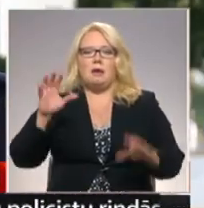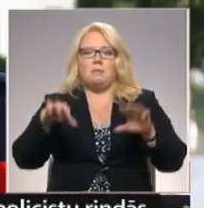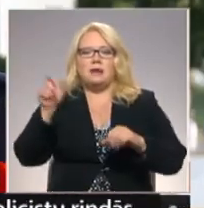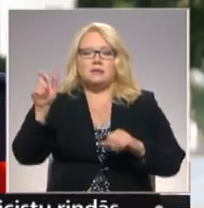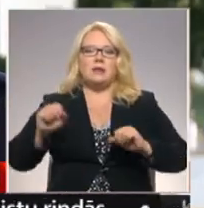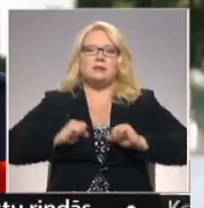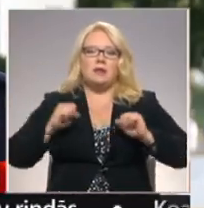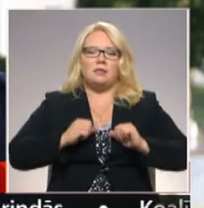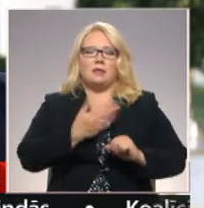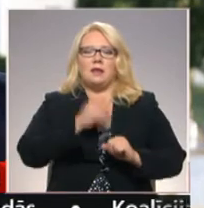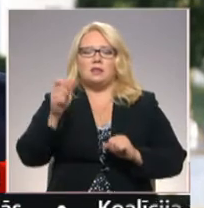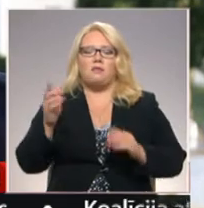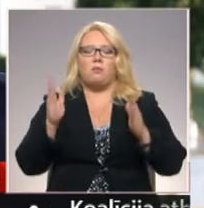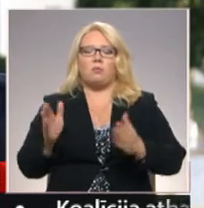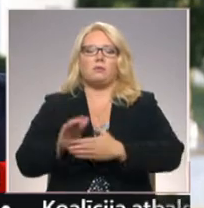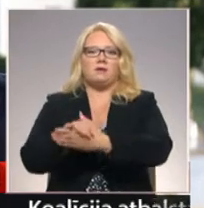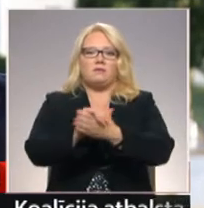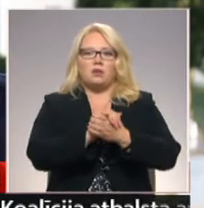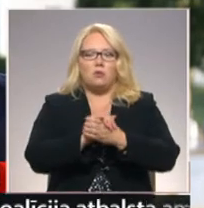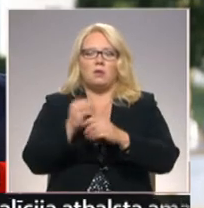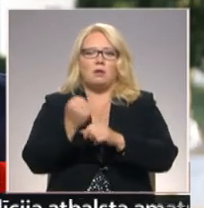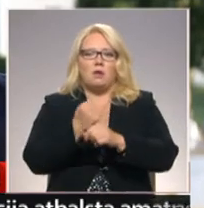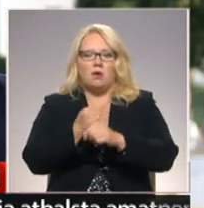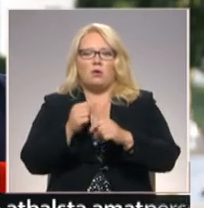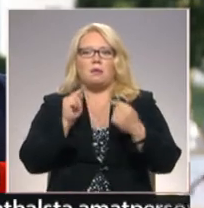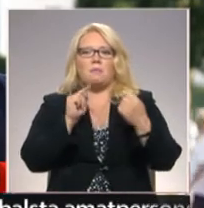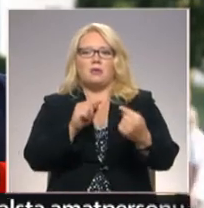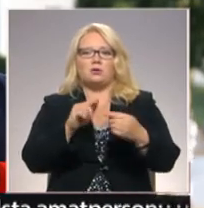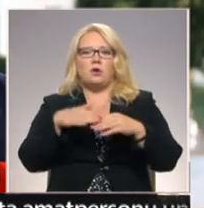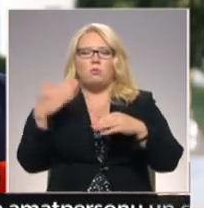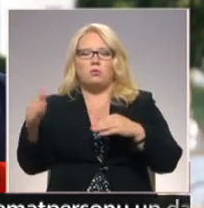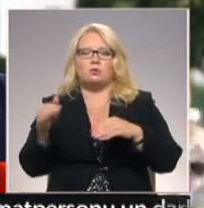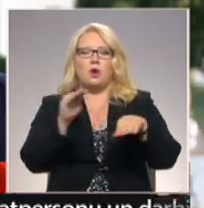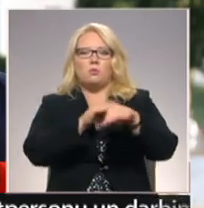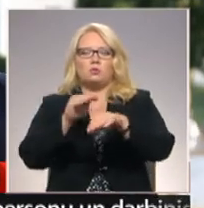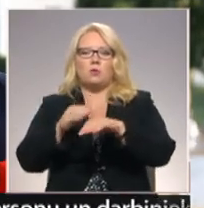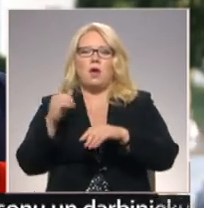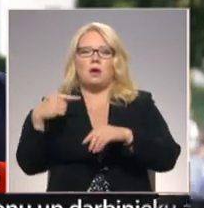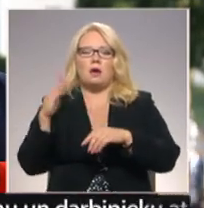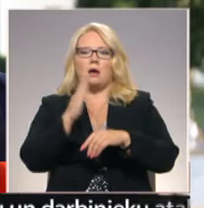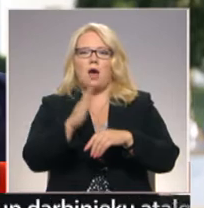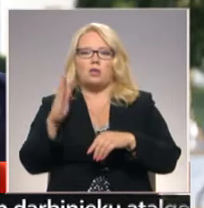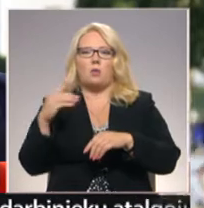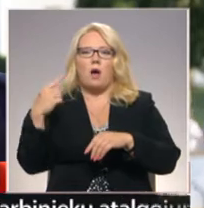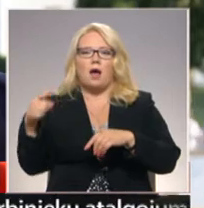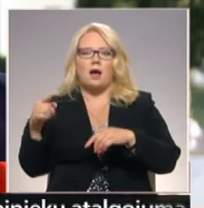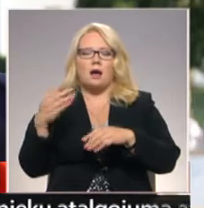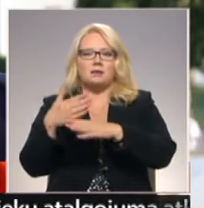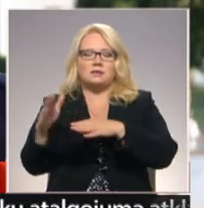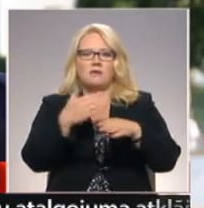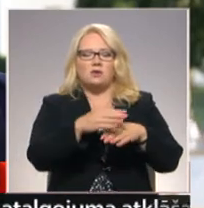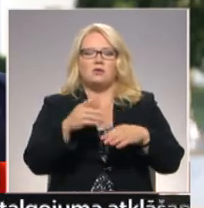iedzīvotājus padarīt vienotākus protestējošās puses uzrunājot katru atsevišķi, bieži nonāk pretrunā